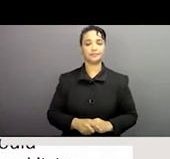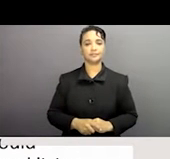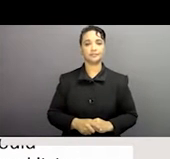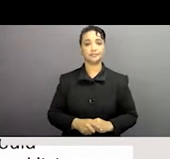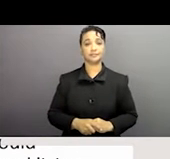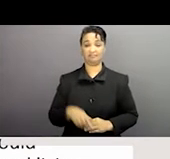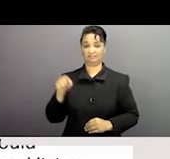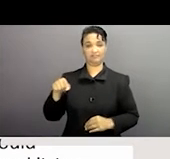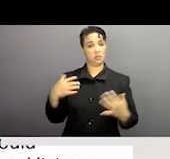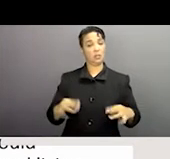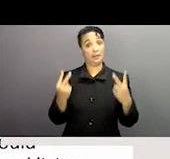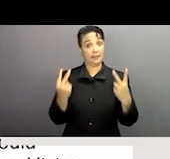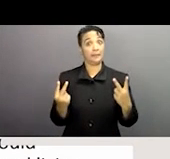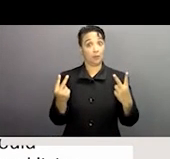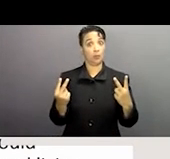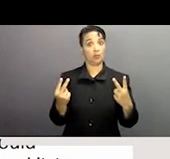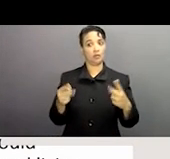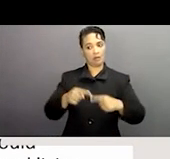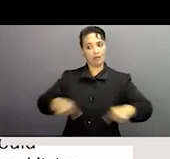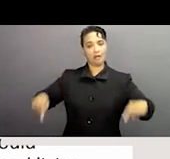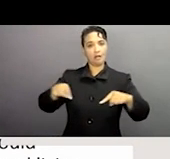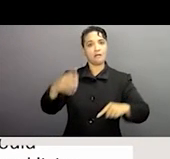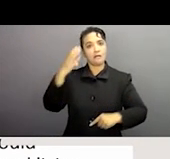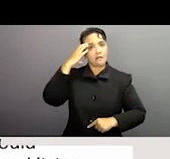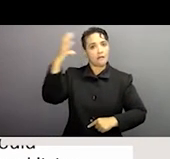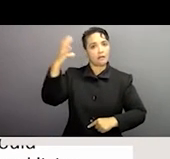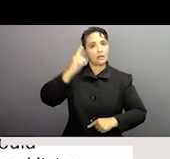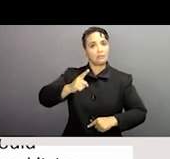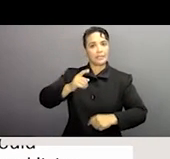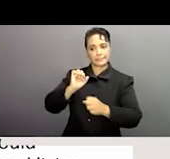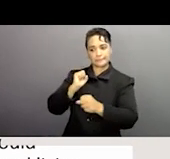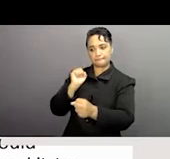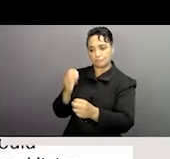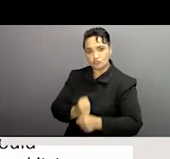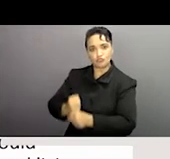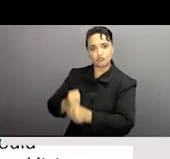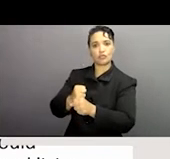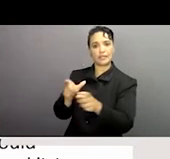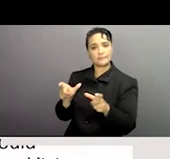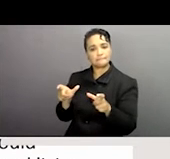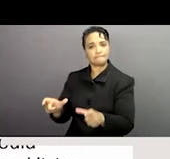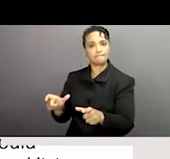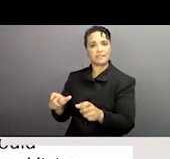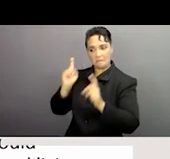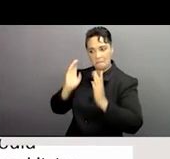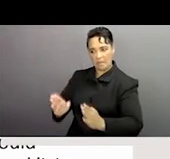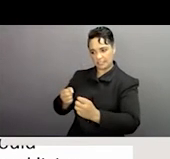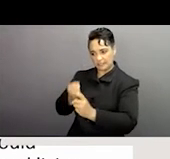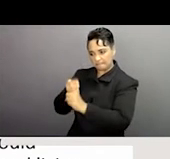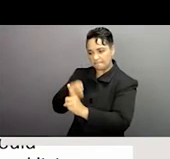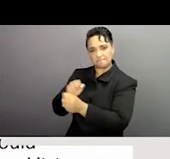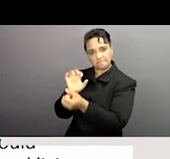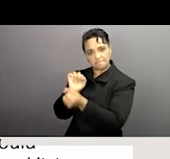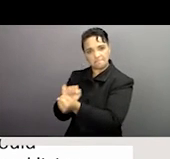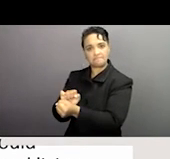ceci semble être très important pourquoi ceci va leur prévenir d'être refugé à ce type d'esclavage moderne aussi bien que les